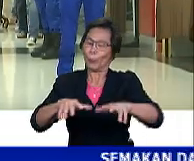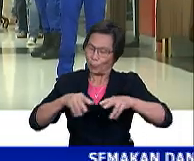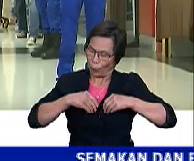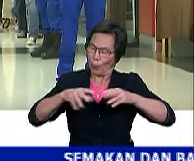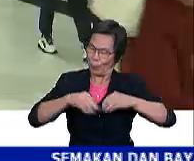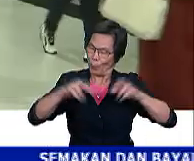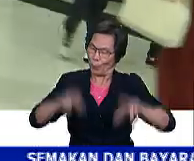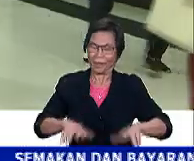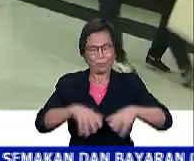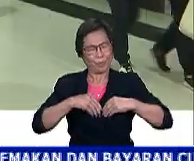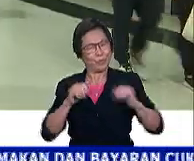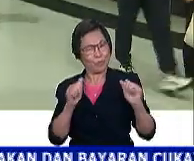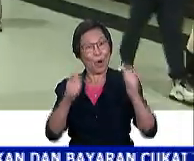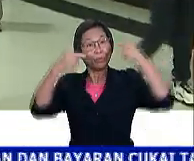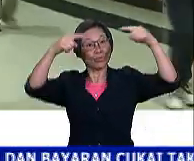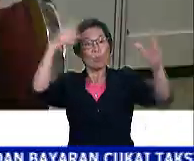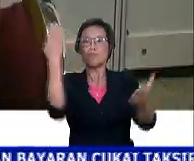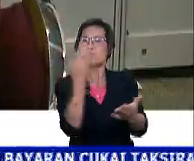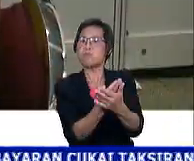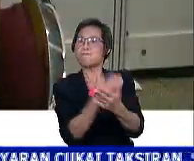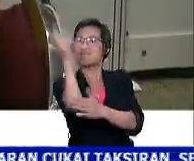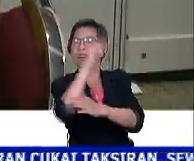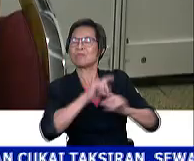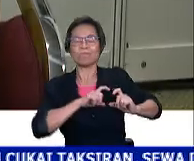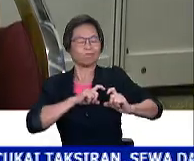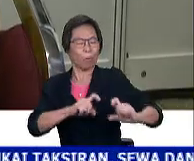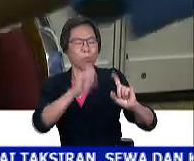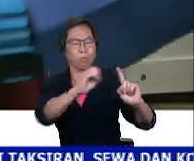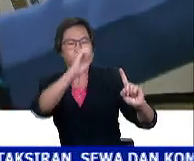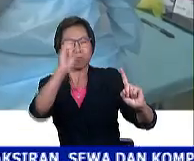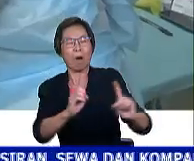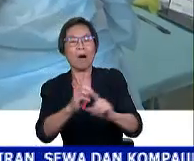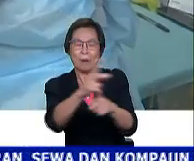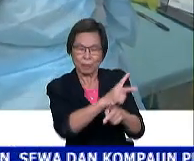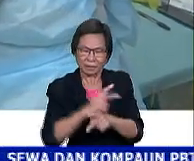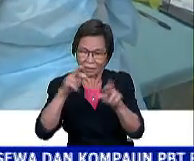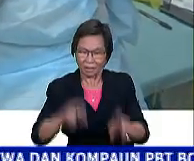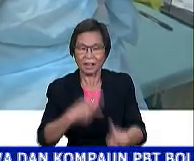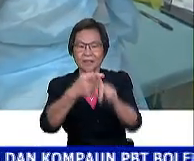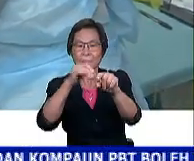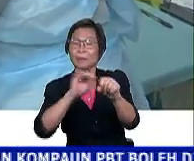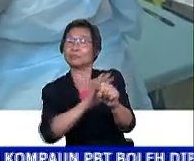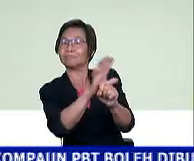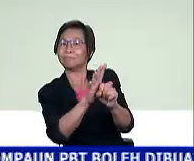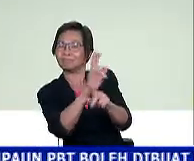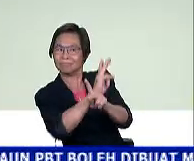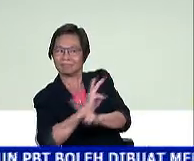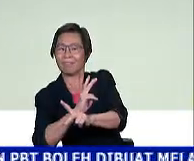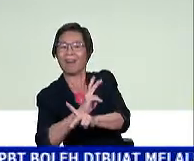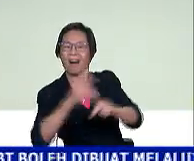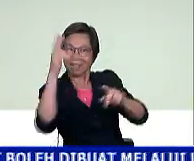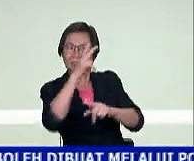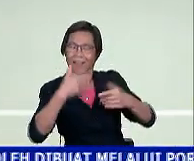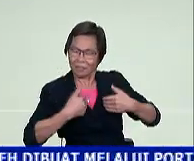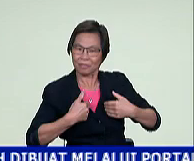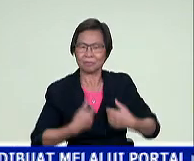rakyat. Kejayaan bukti jelas kerajaan komited melindungi rakyat daripada virus maut ini. Pencapaian